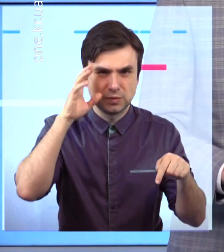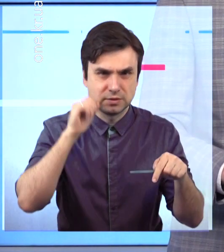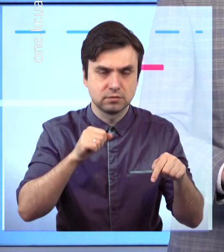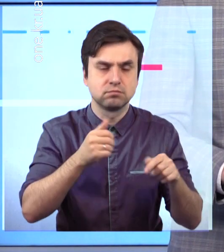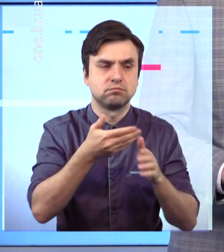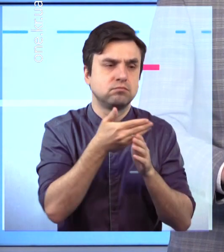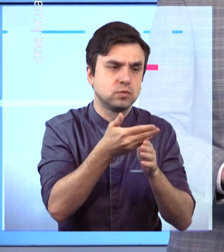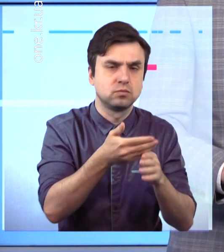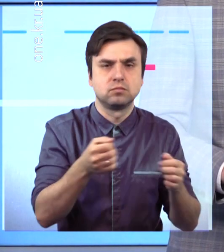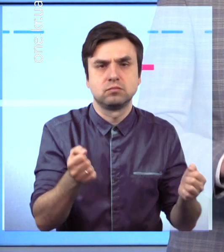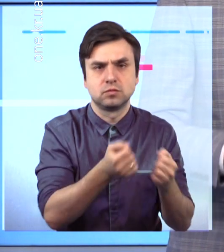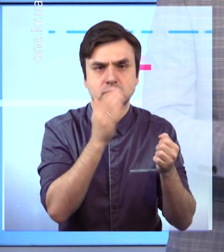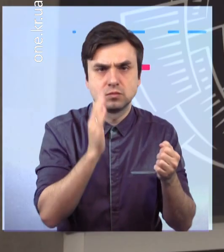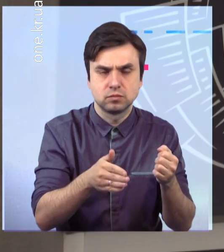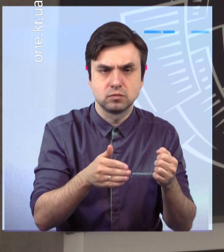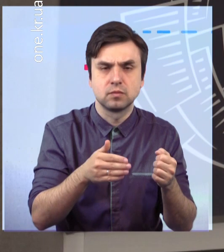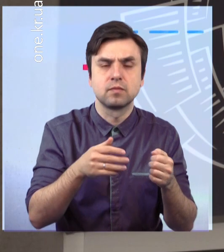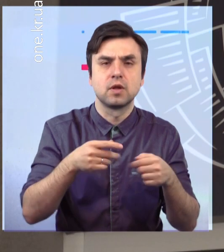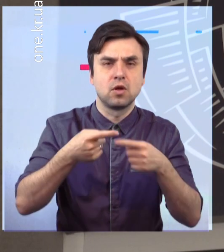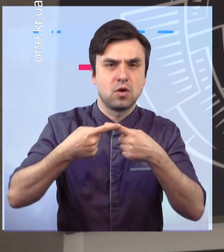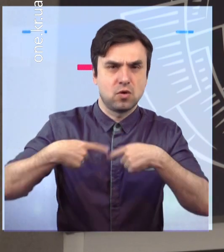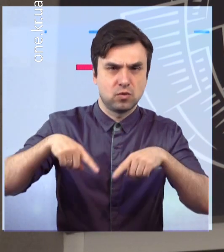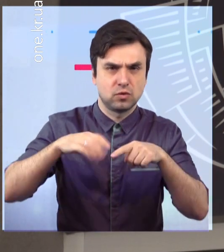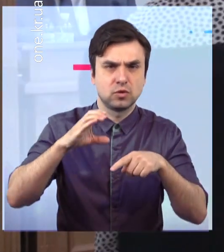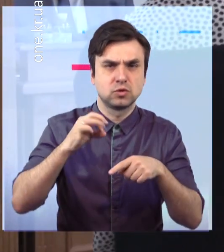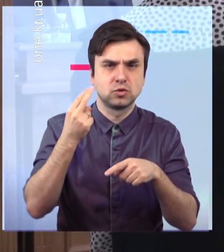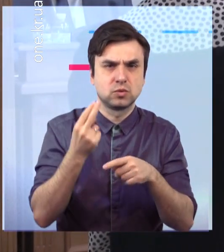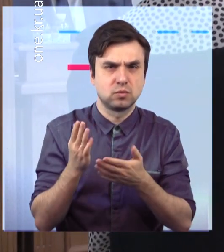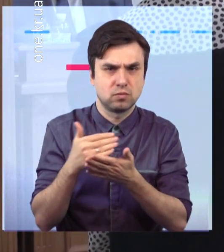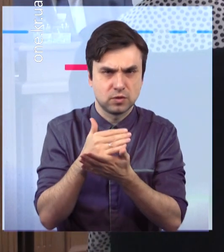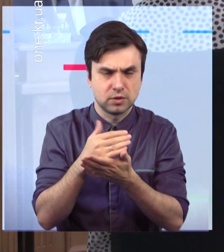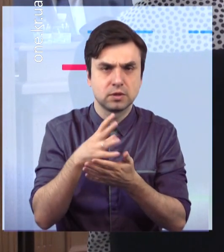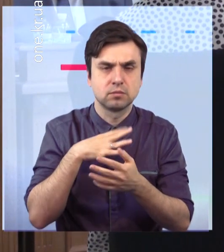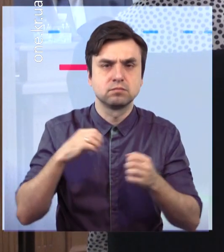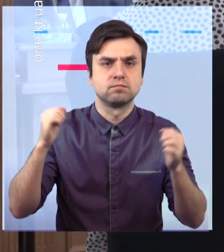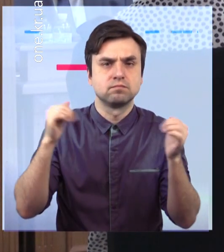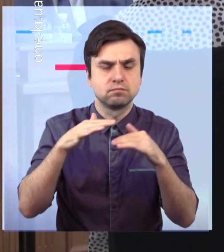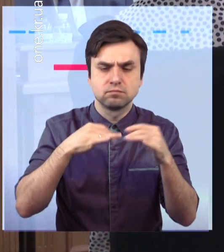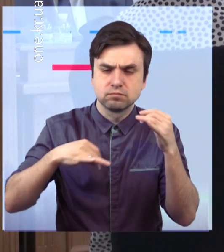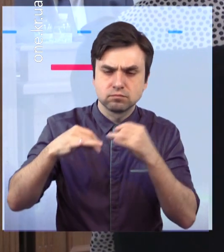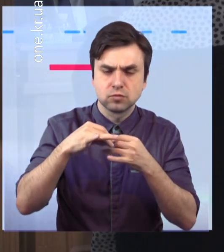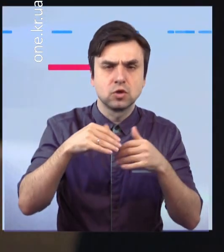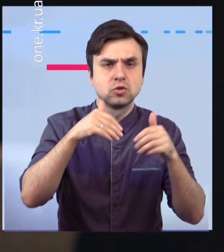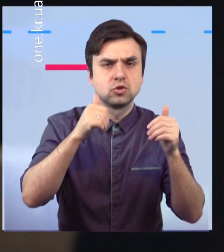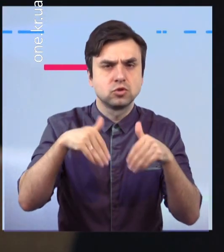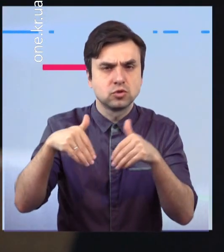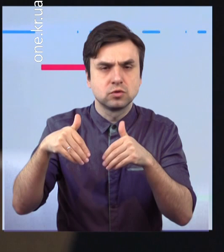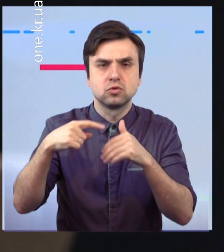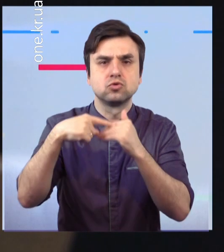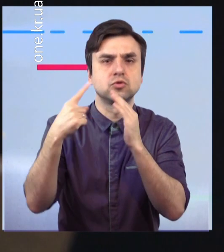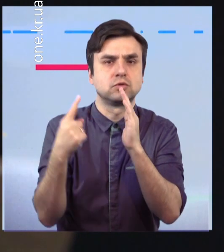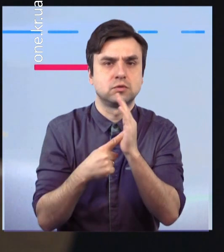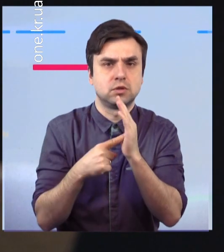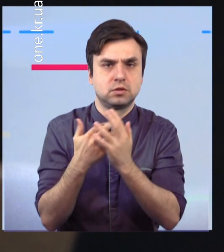ради Департамент соціальної політики виніс 16 проєктів рішень соціального спрямування. Зокрема, вони стосуються надання